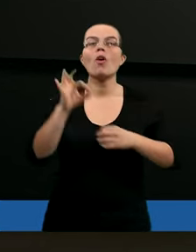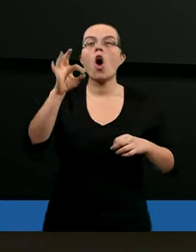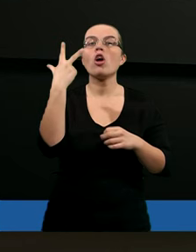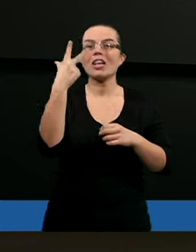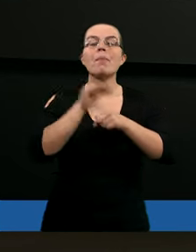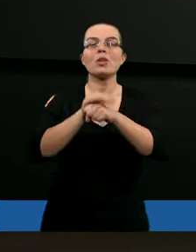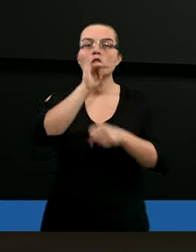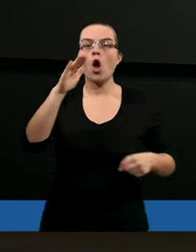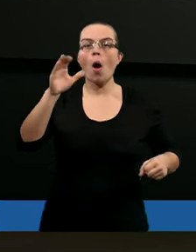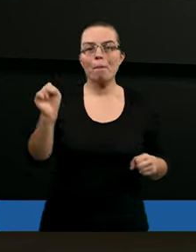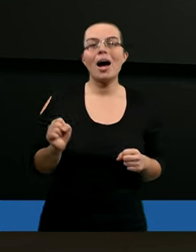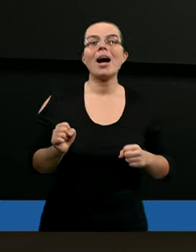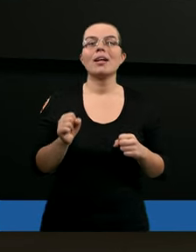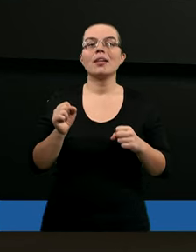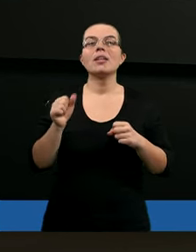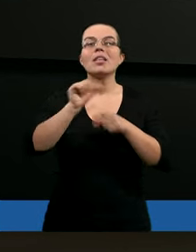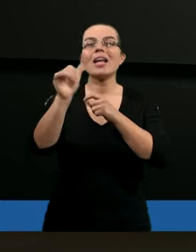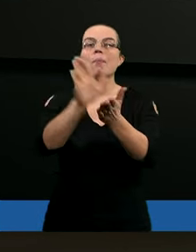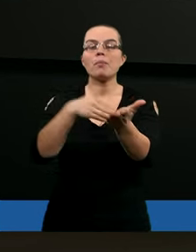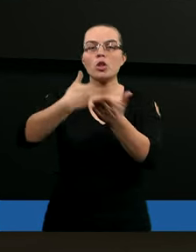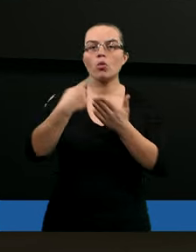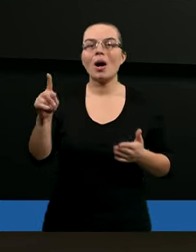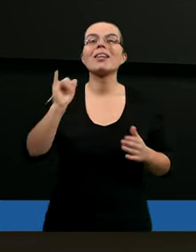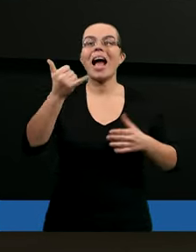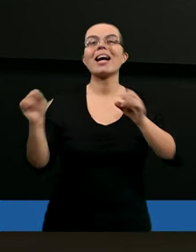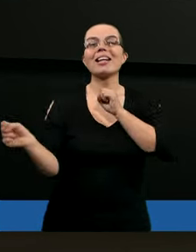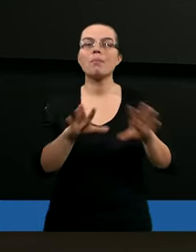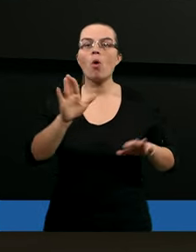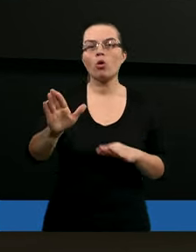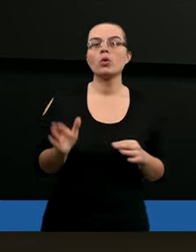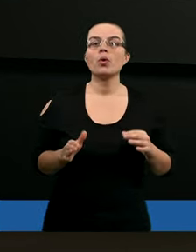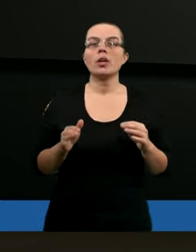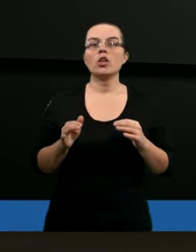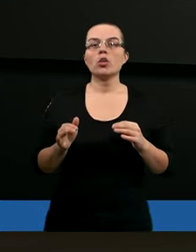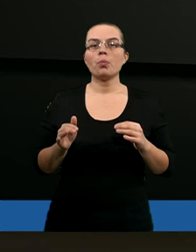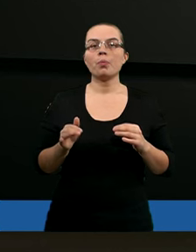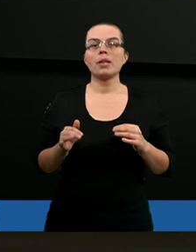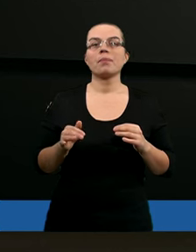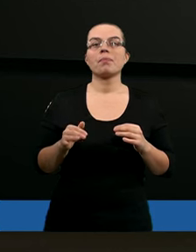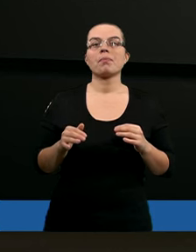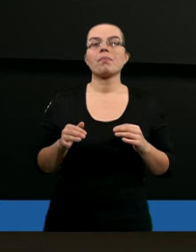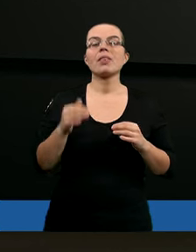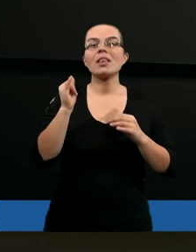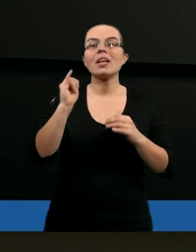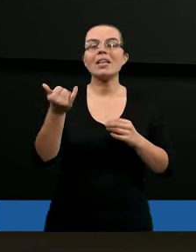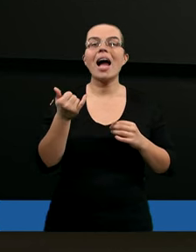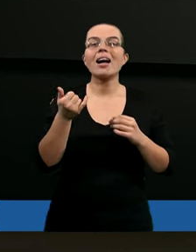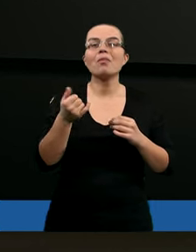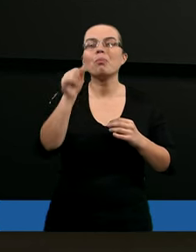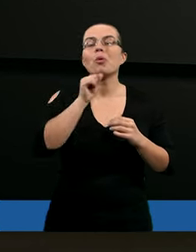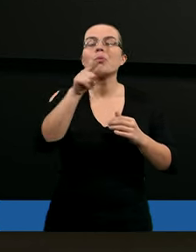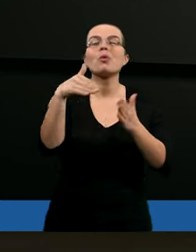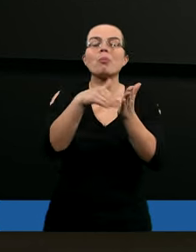przyjaciół z Jobem, są takim najlepszym chyba przykładem, w jaki sposób nie rozmawia z człowiekiem, który